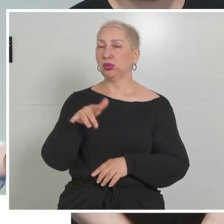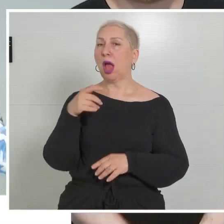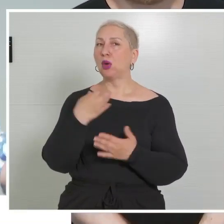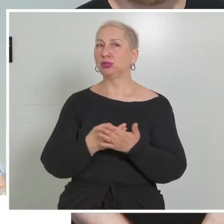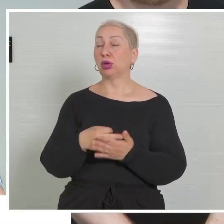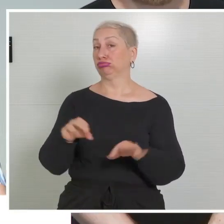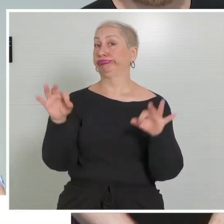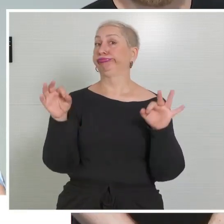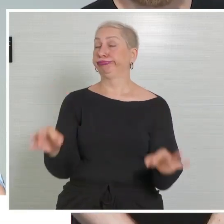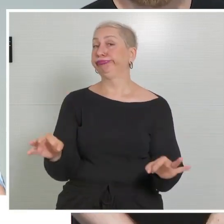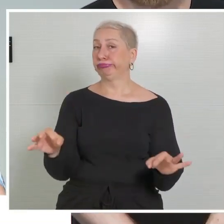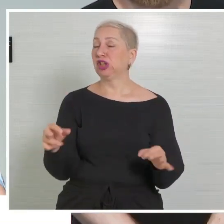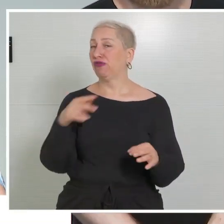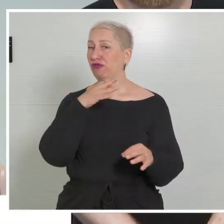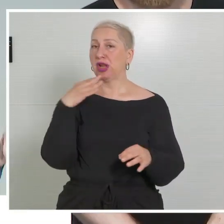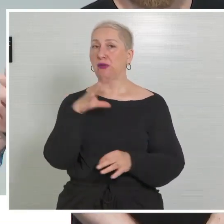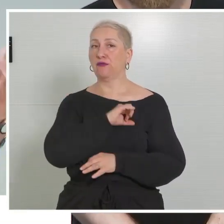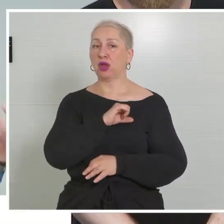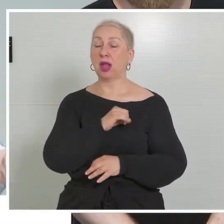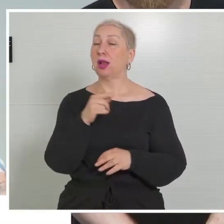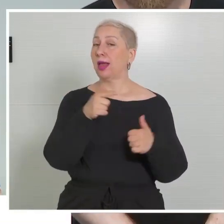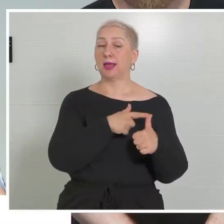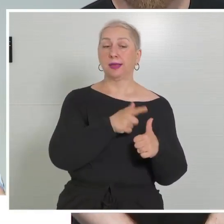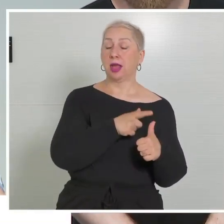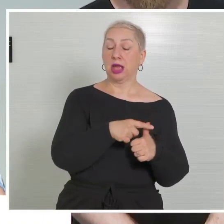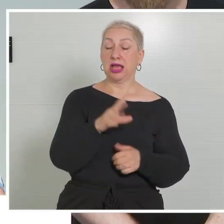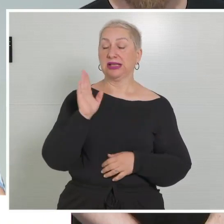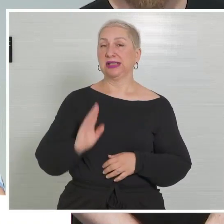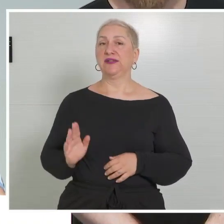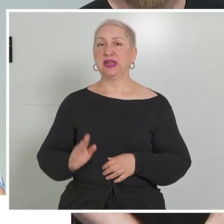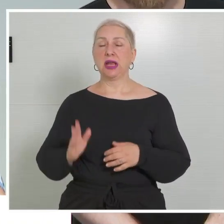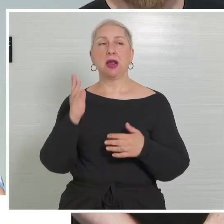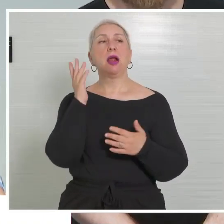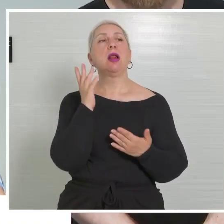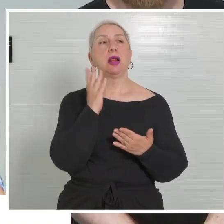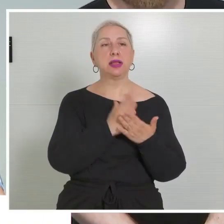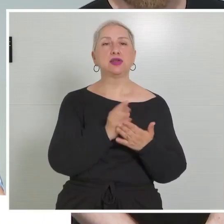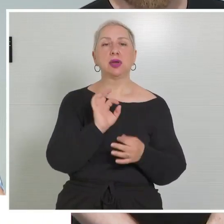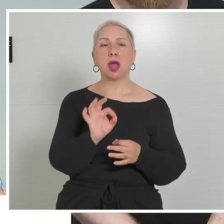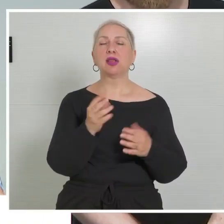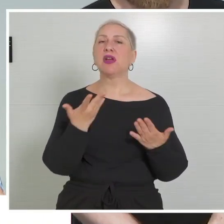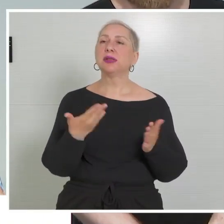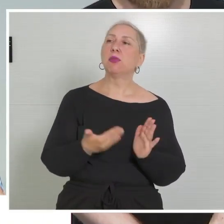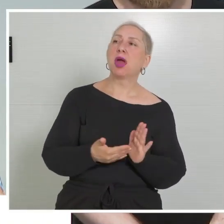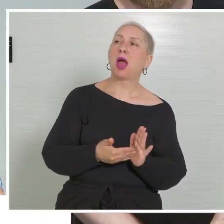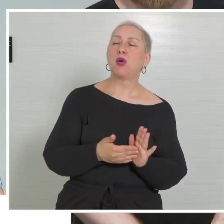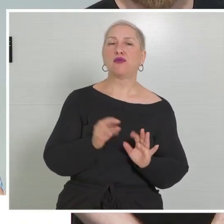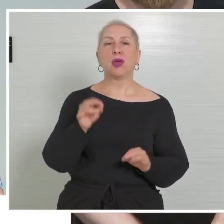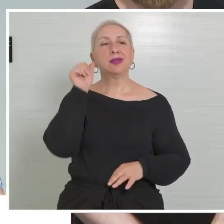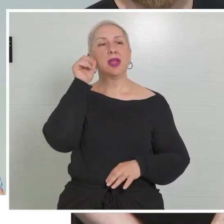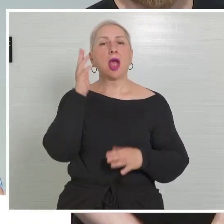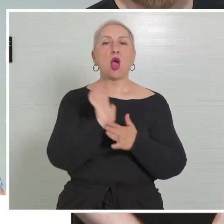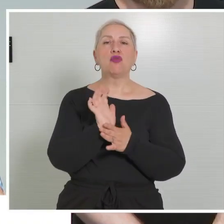Zum einen ist es den Zivildienern dann möglich, das notwendige Handwerkszeug mitzubekommen, das sie tagtäglich bei ihren Aufgaben